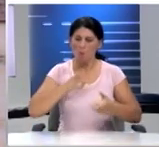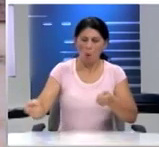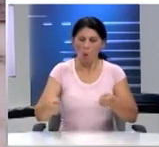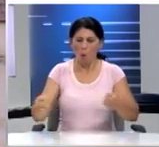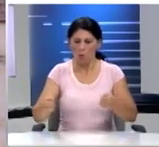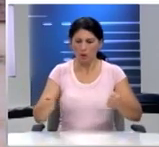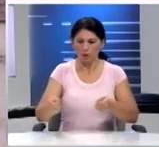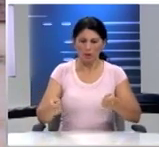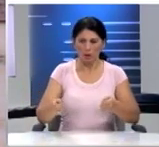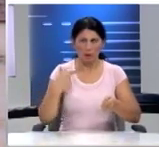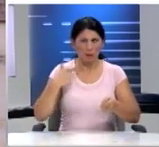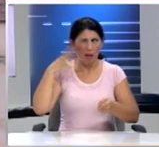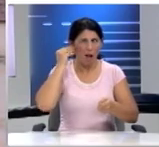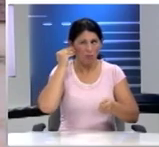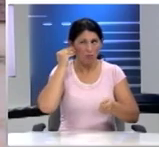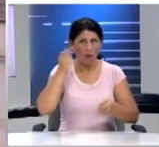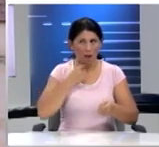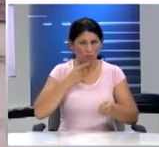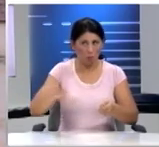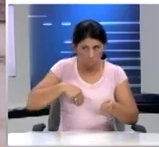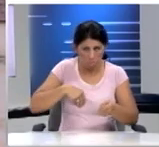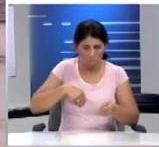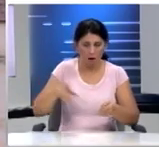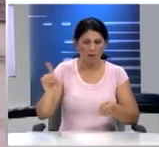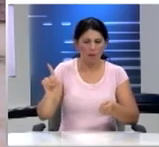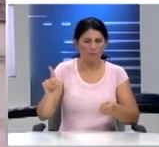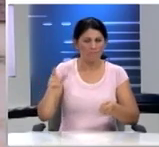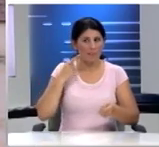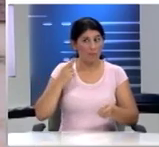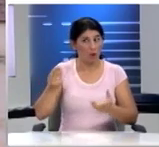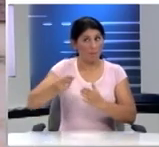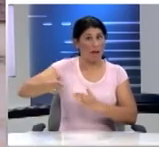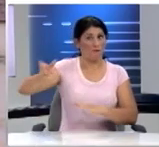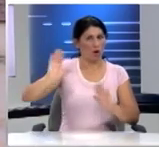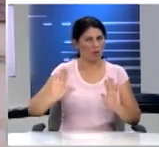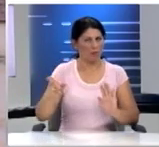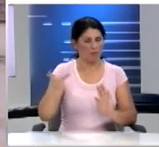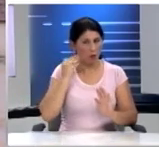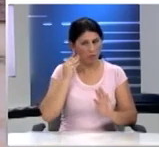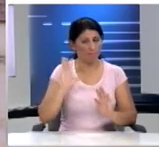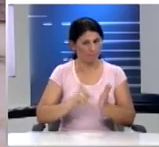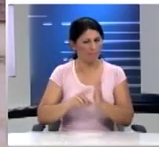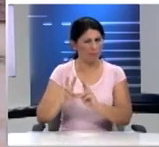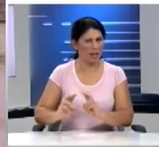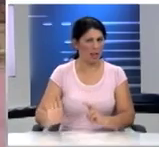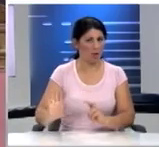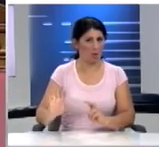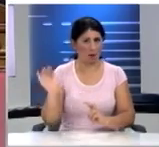ό,τι ακούς και σου φαίνεται κάπως τερατώδες ή κάπως που πρέπει να το ελέγξεις.